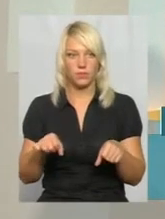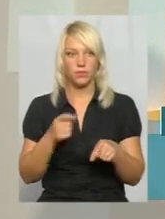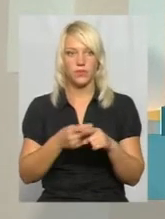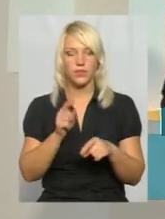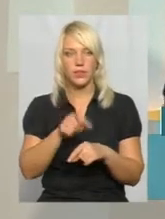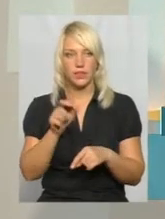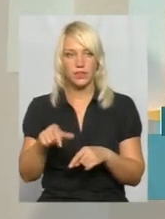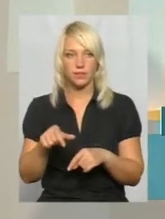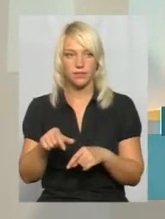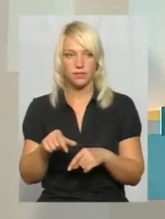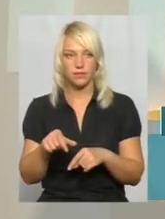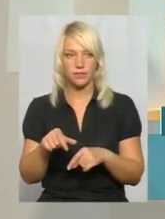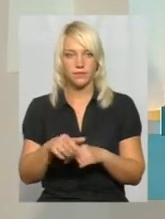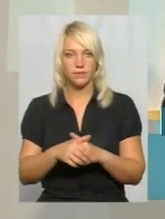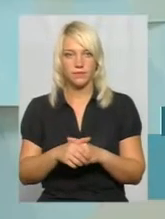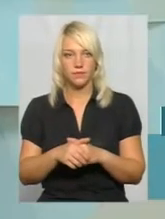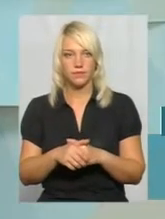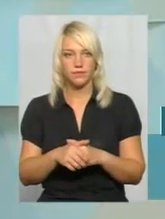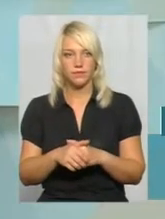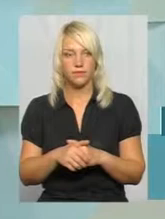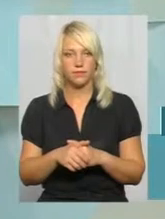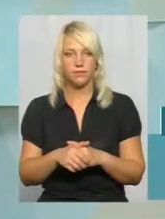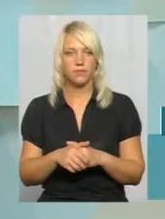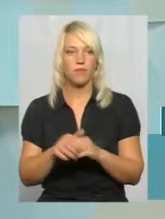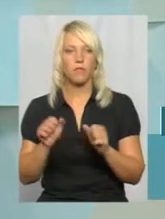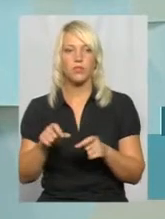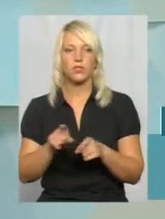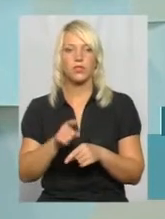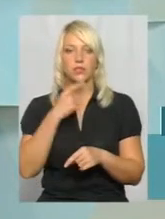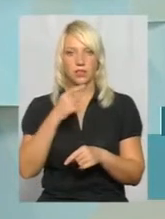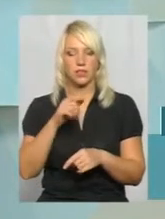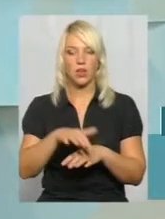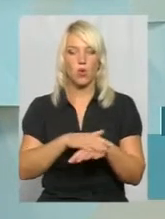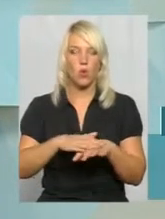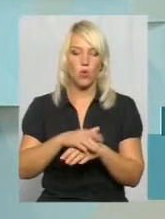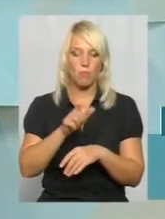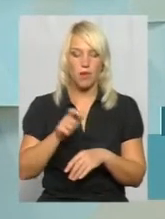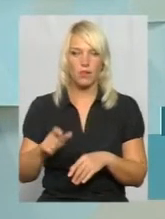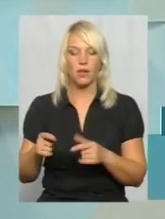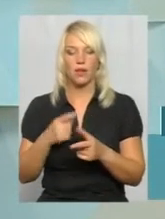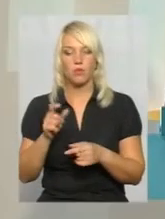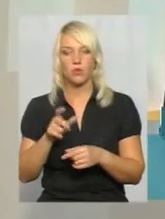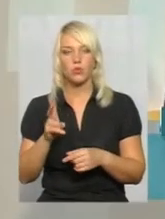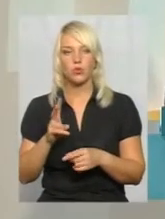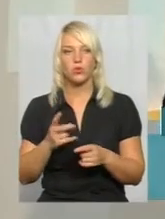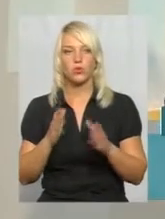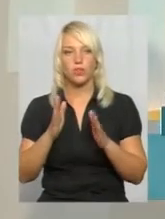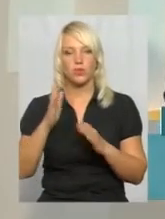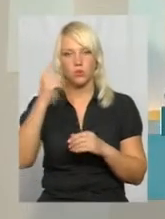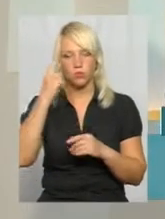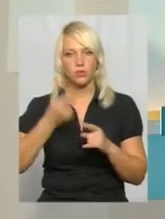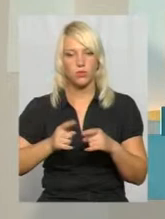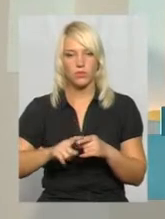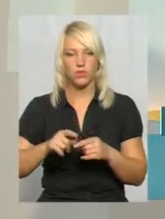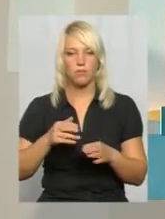можна так сказати, громади або мешканці тих будинків, які про це тільки думають, прийти